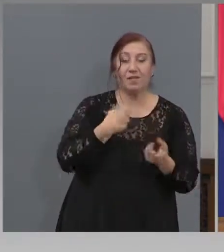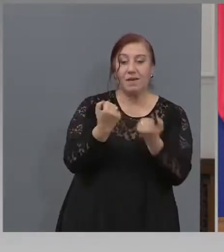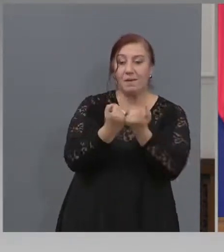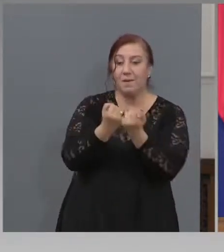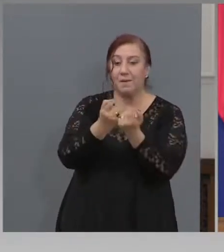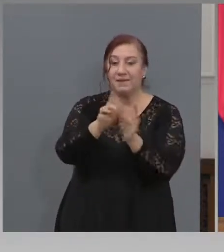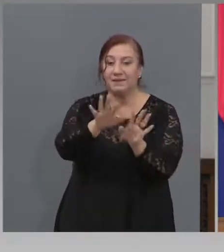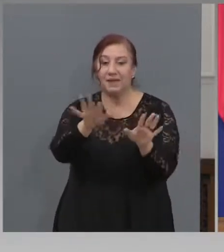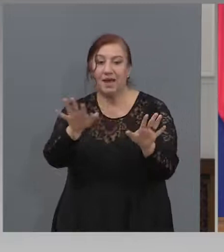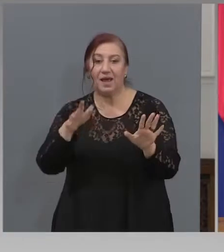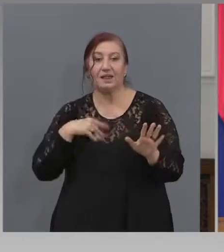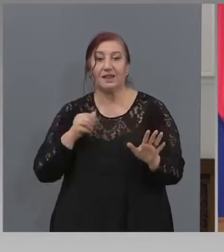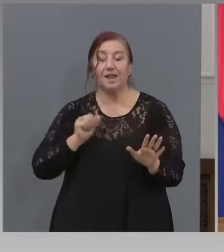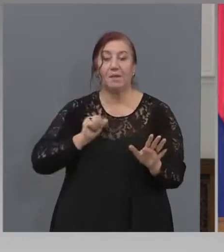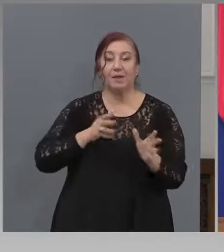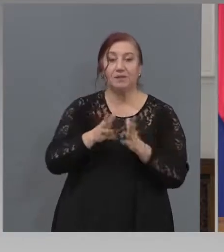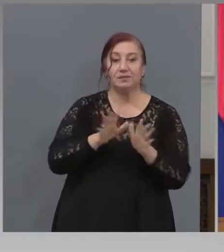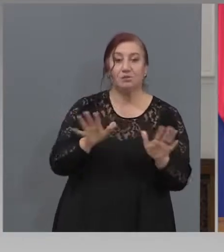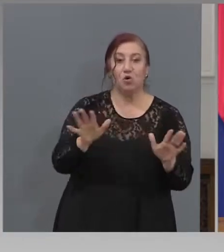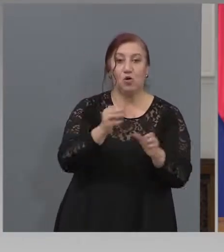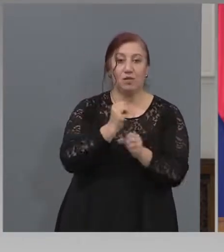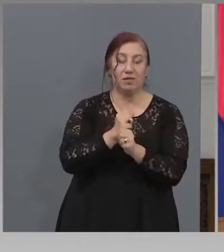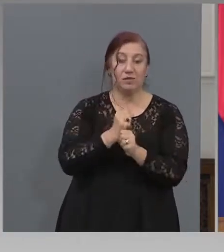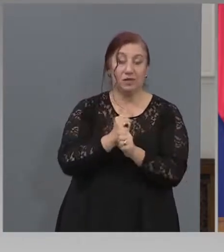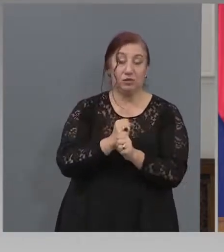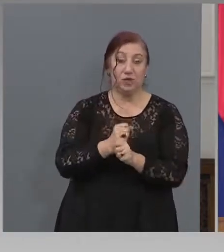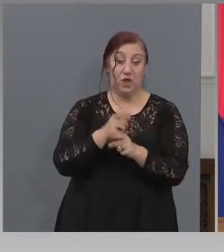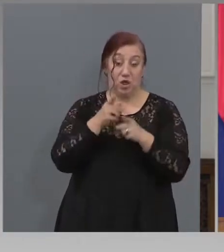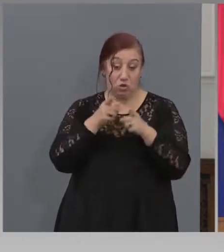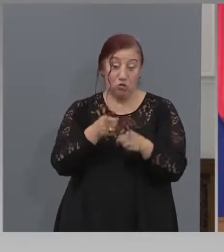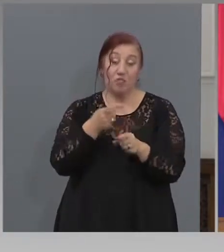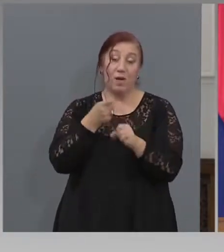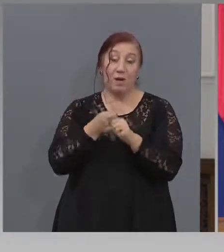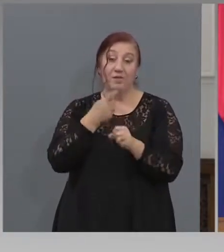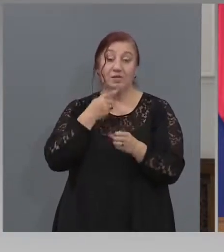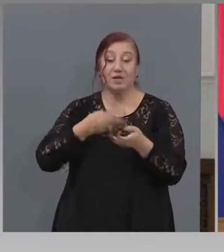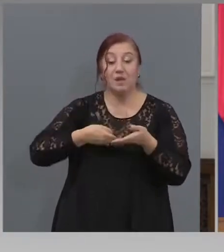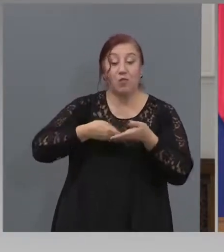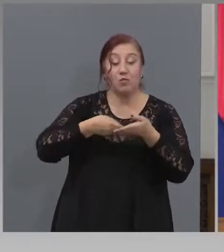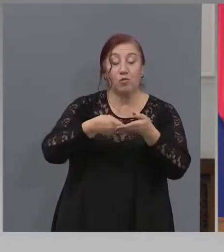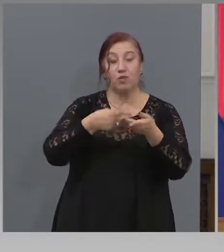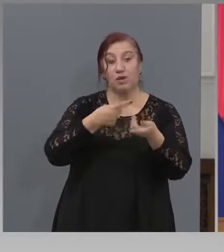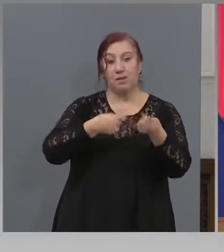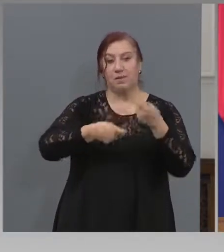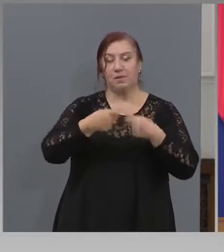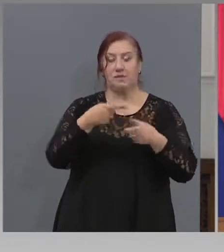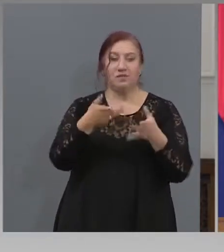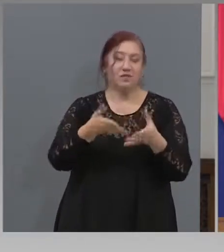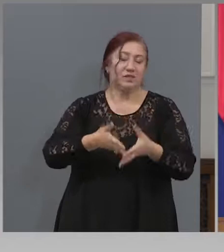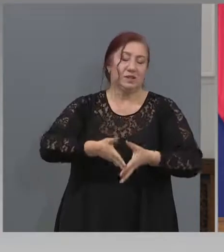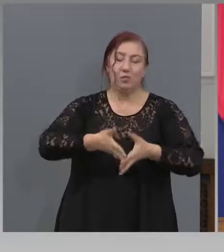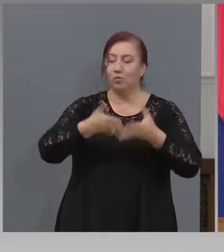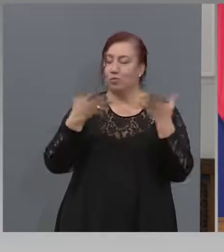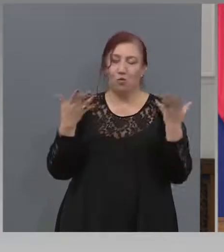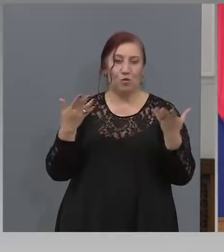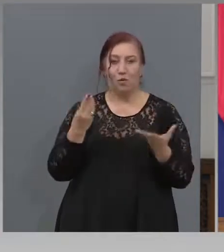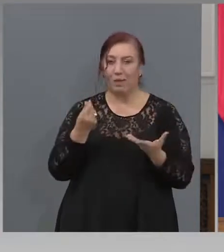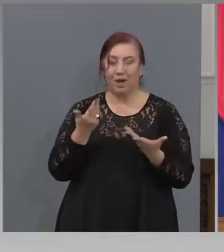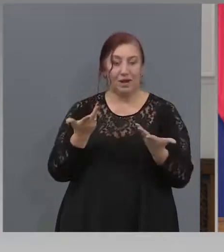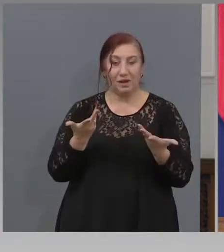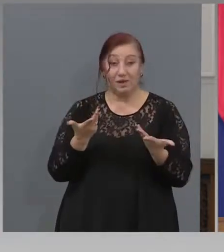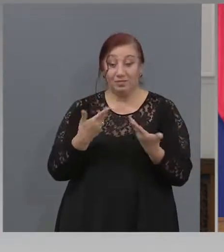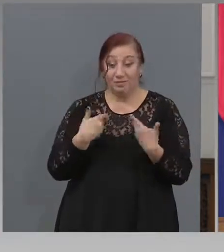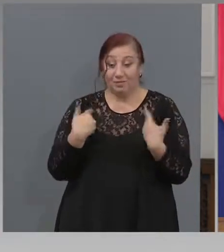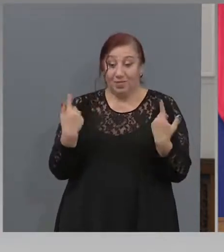запазват хората. И това го правиме за да подпомагаме бизнеса. Това са огромни пари. И не знаеме